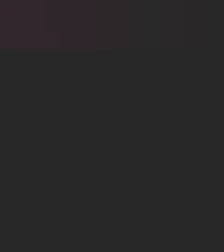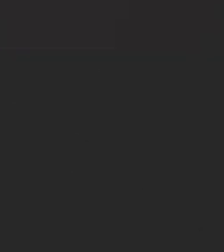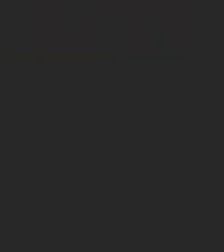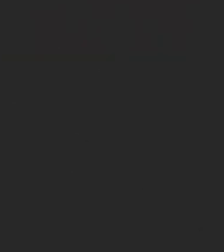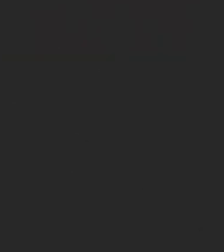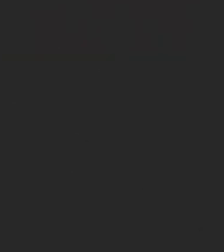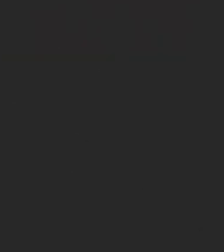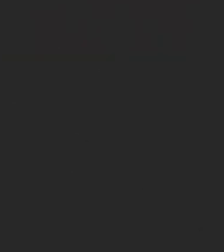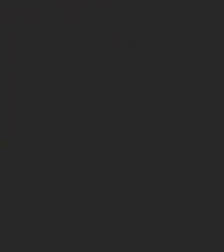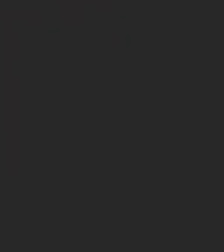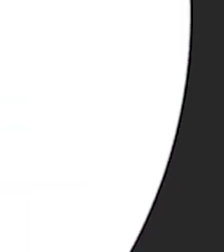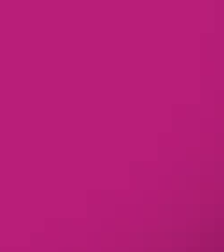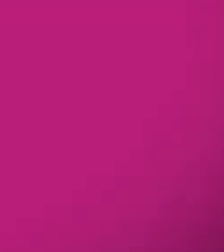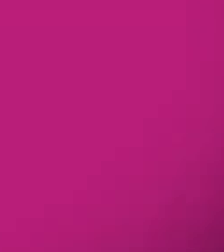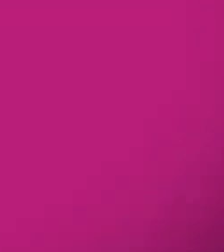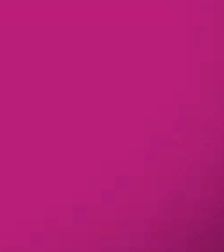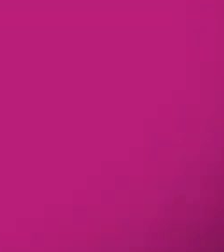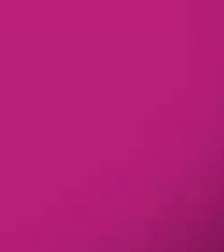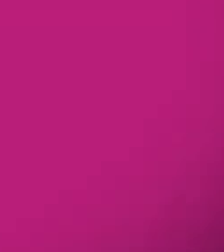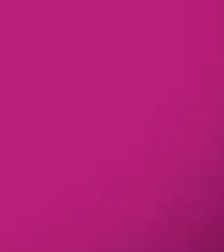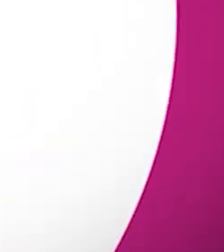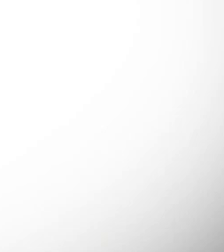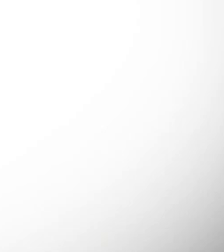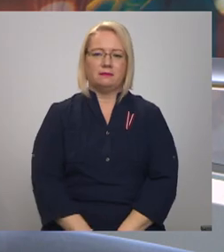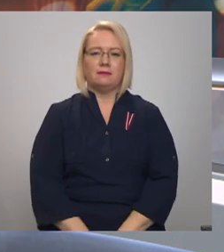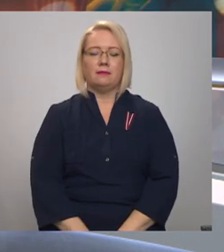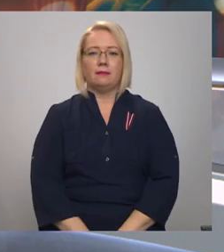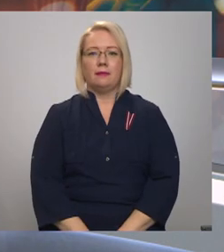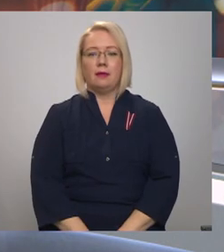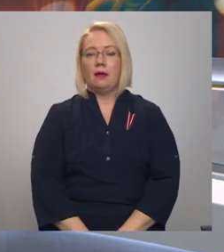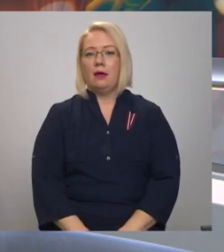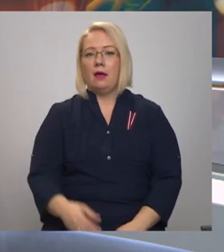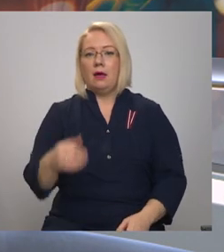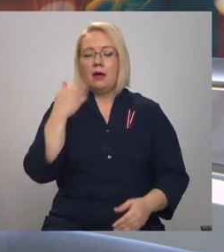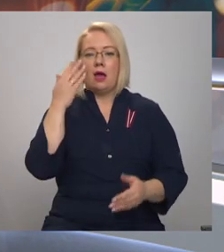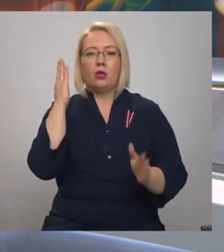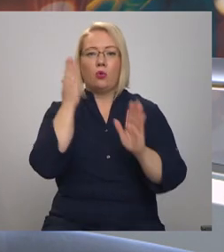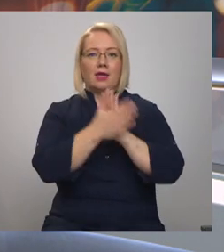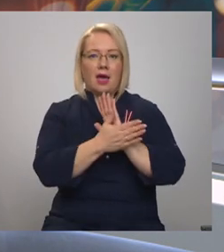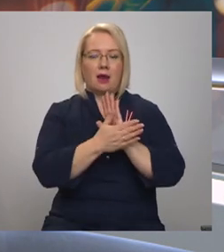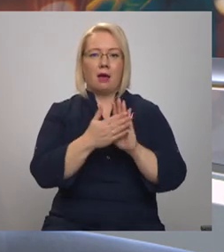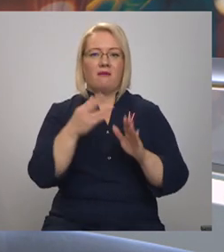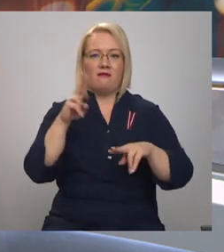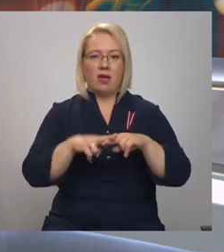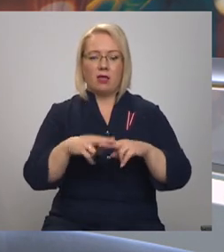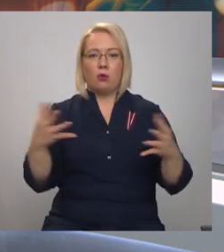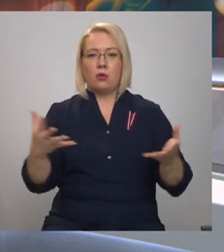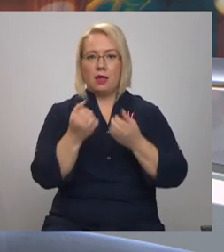Re! Viss ēters ir te! Kad dodies garām vietai, kur dibināta valsts,